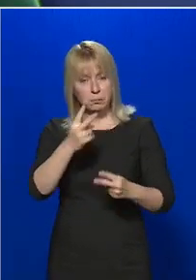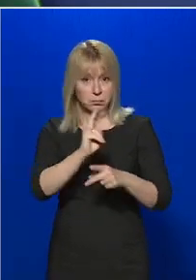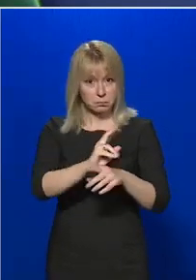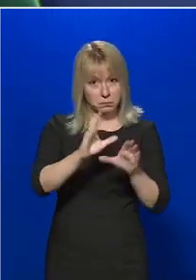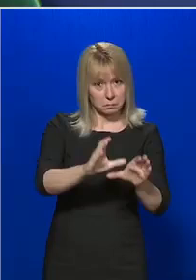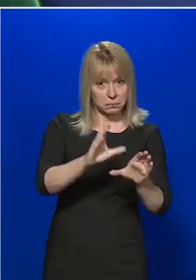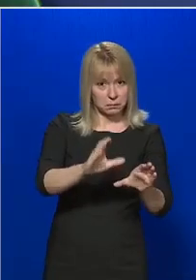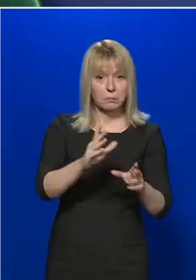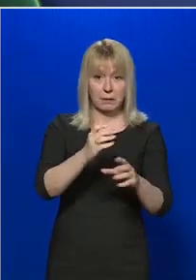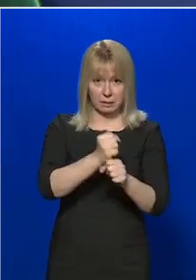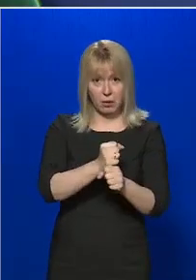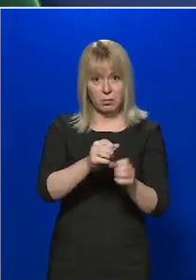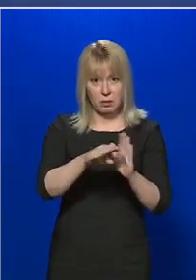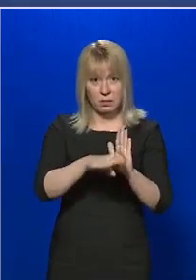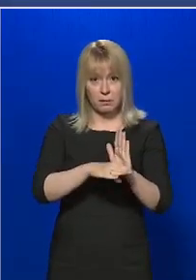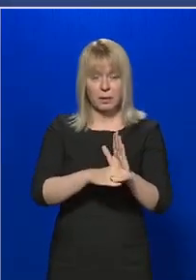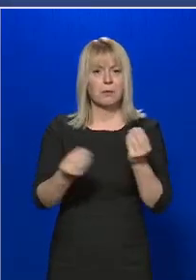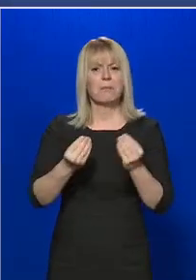mindennek?